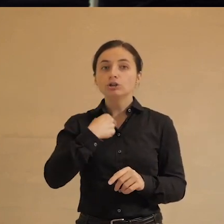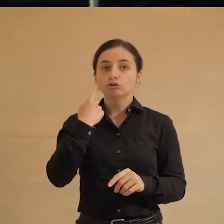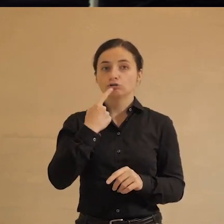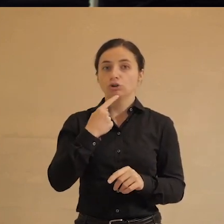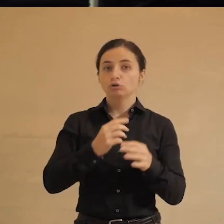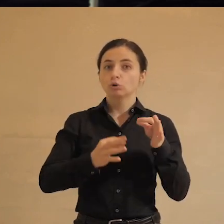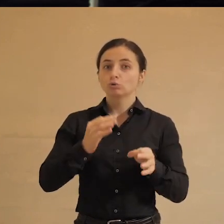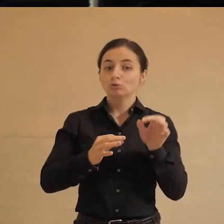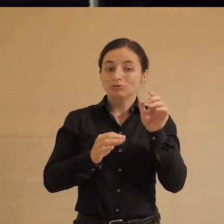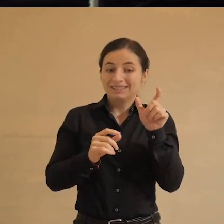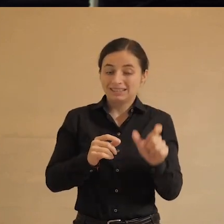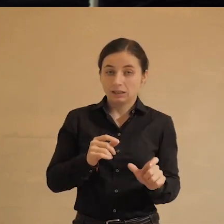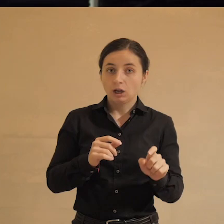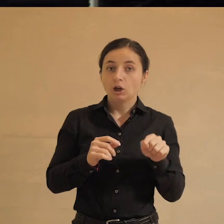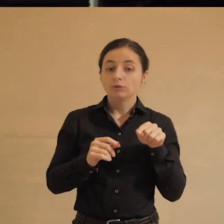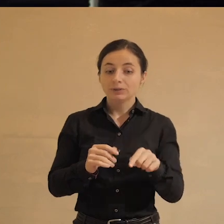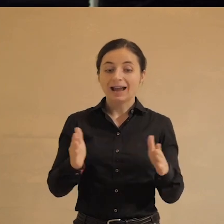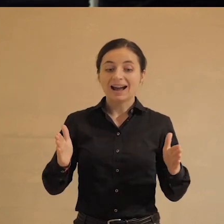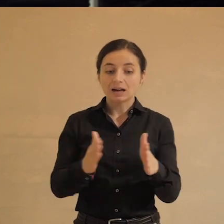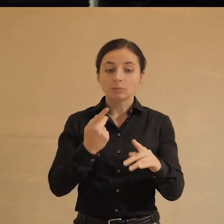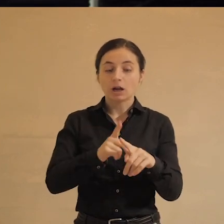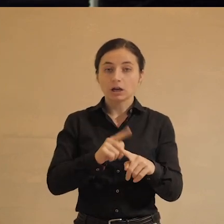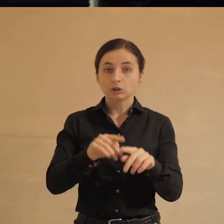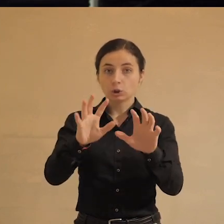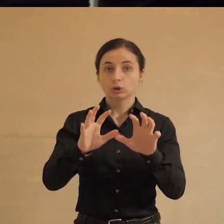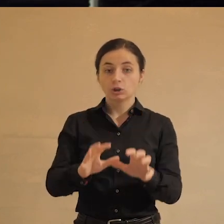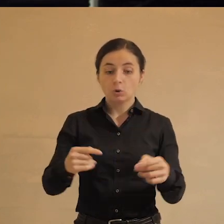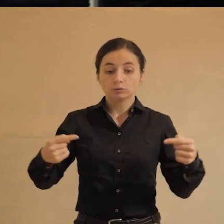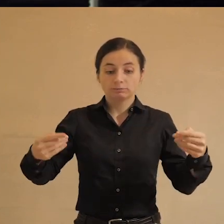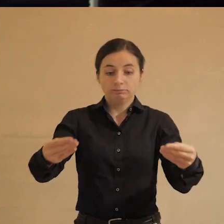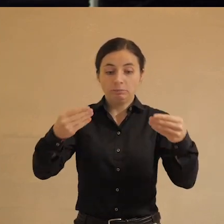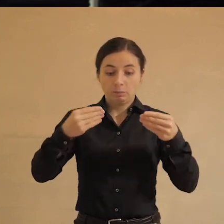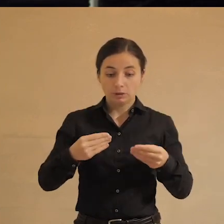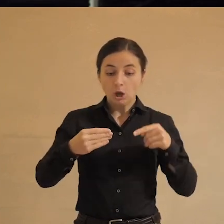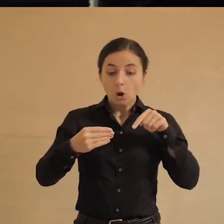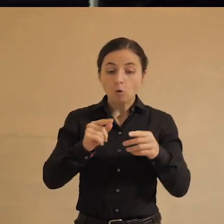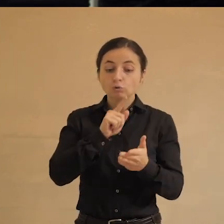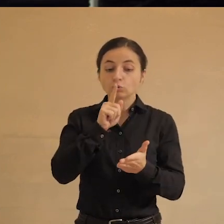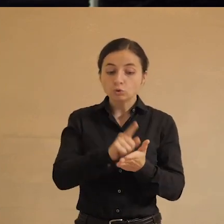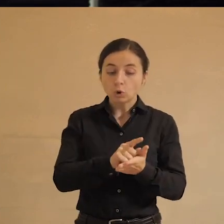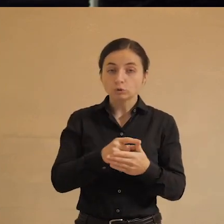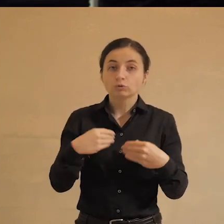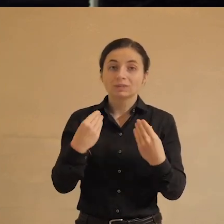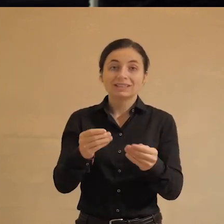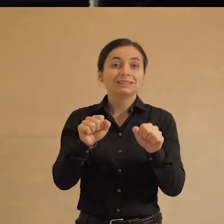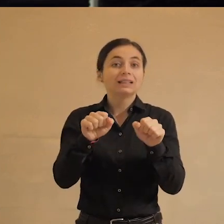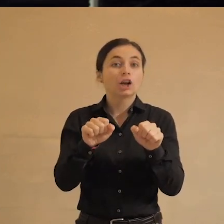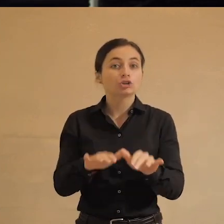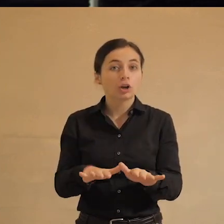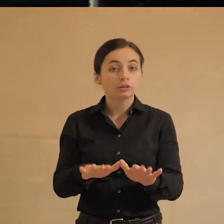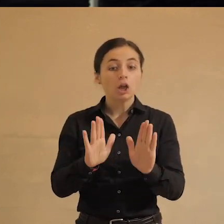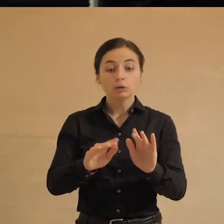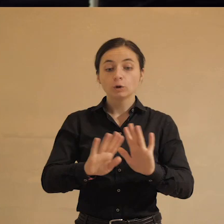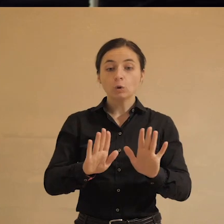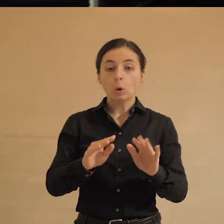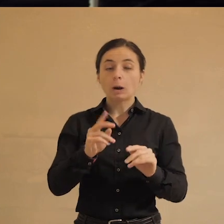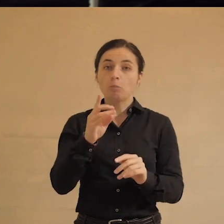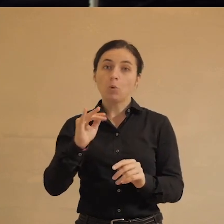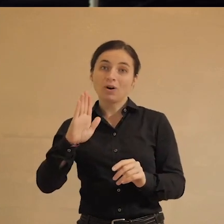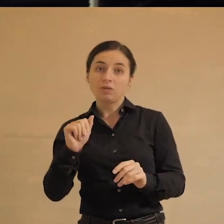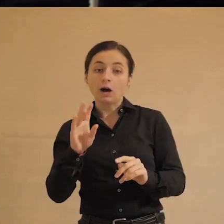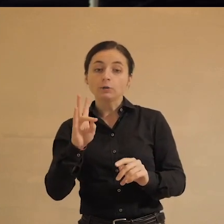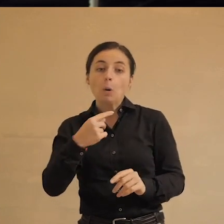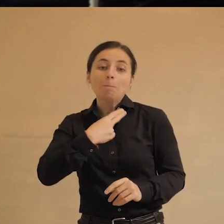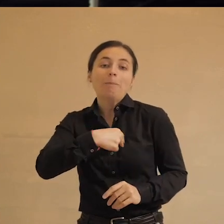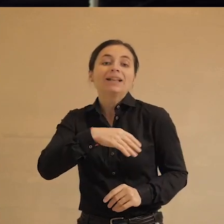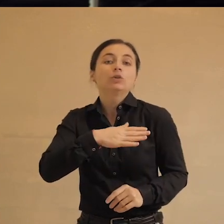судей состоит в том, что в тех рамках, которые закон ему определяет, он должен выносить решение не только по букве, но и по